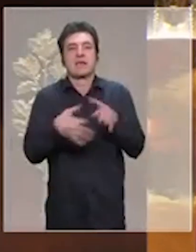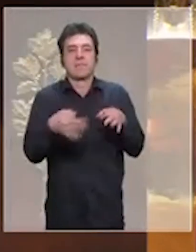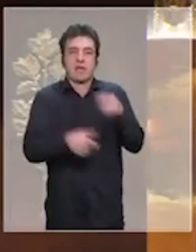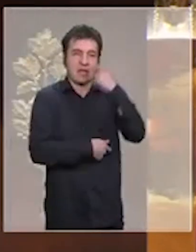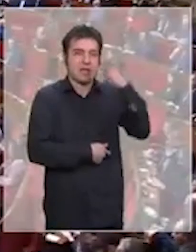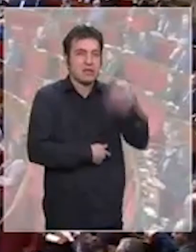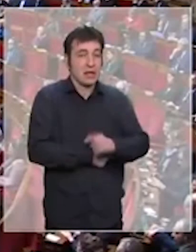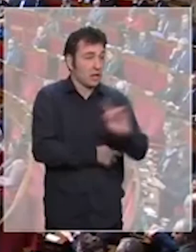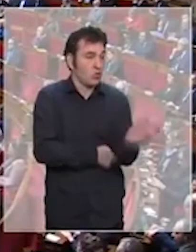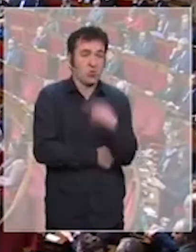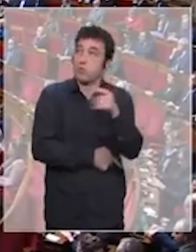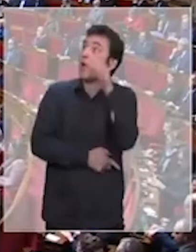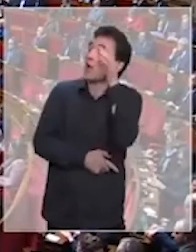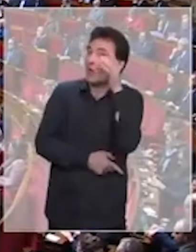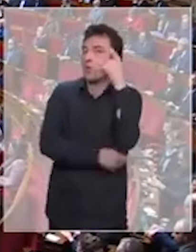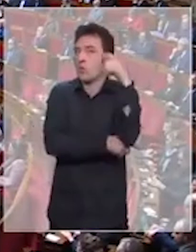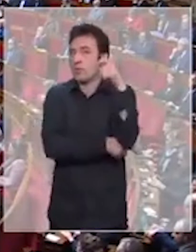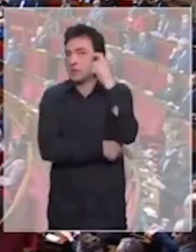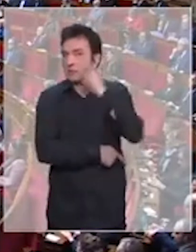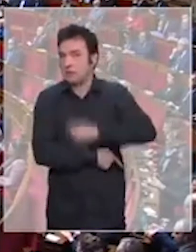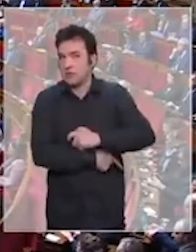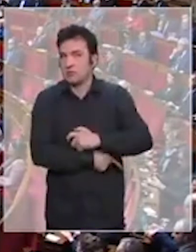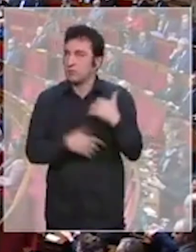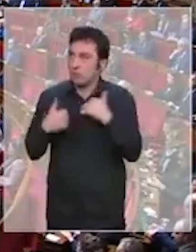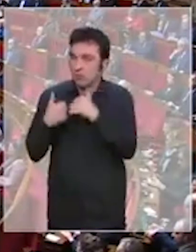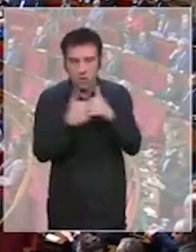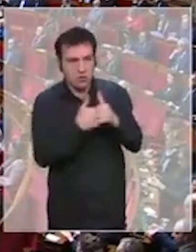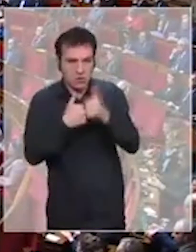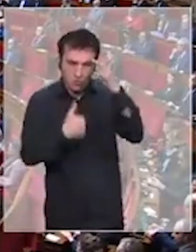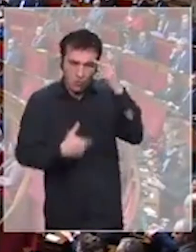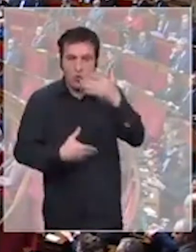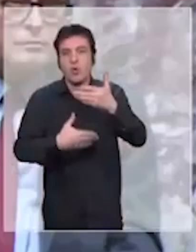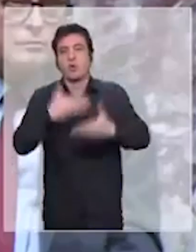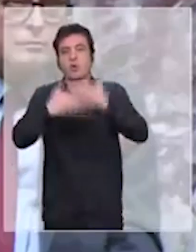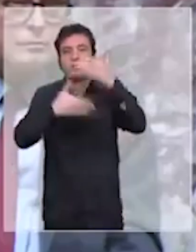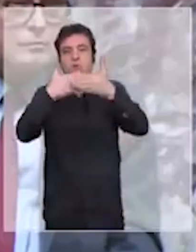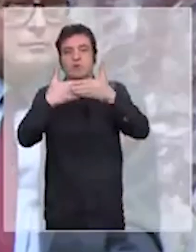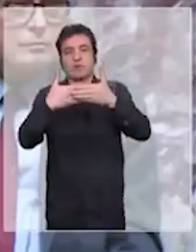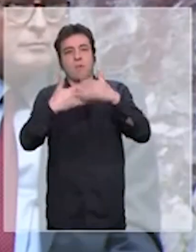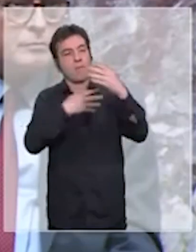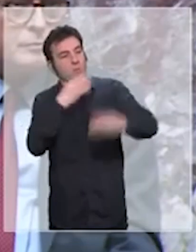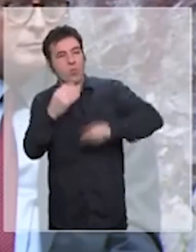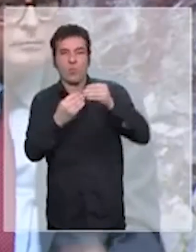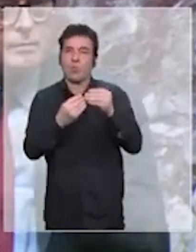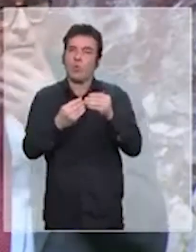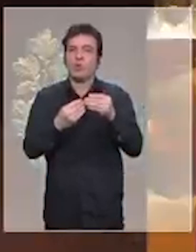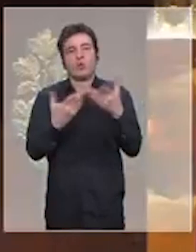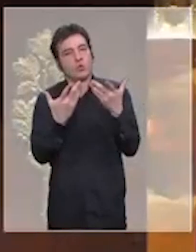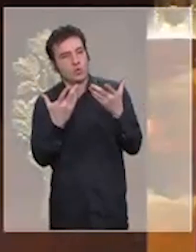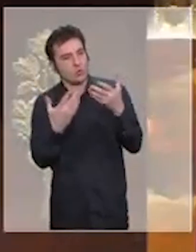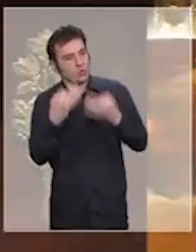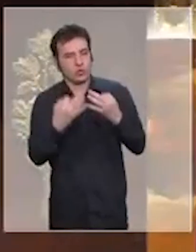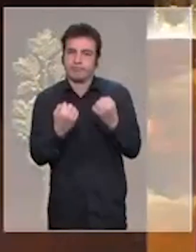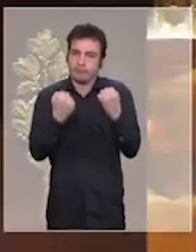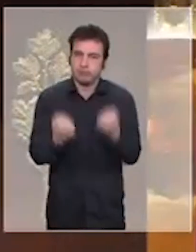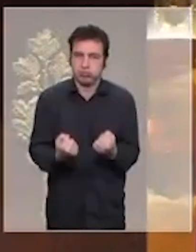président Macron, nous serons ensemble pour construire un monde juste et solide, compter